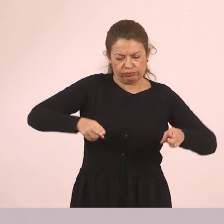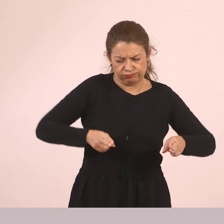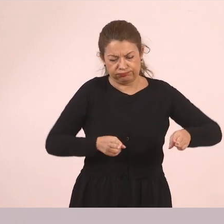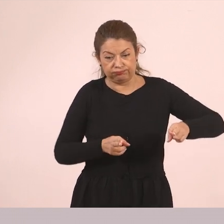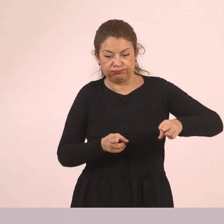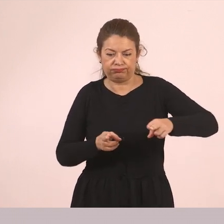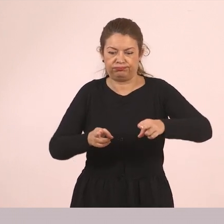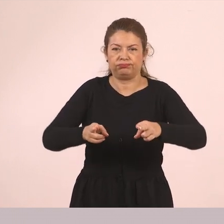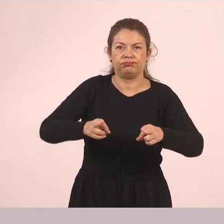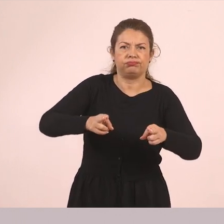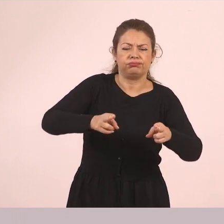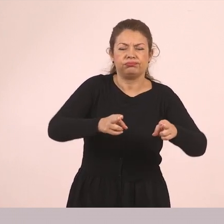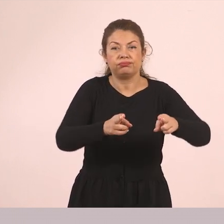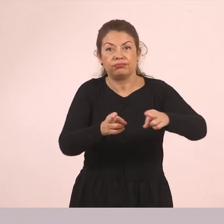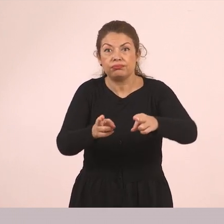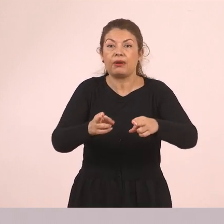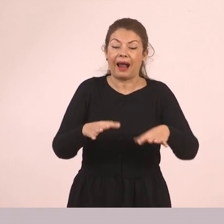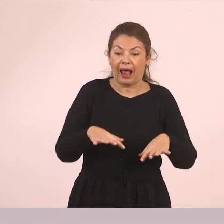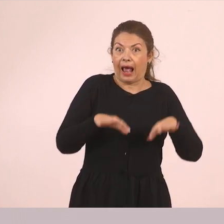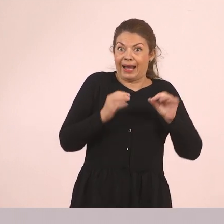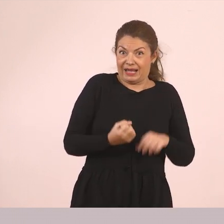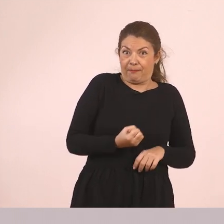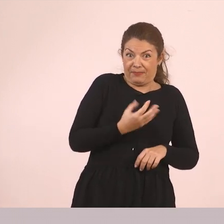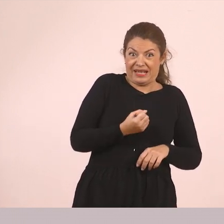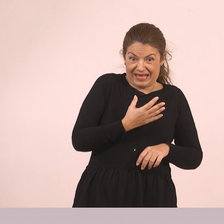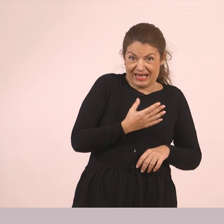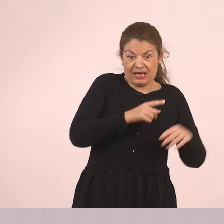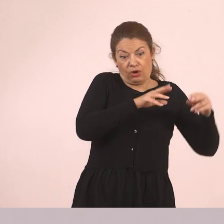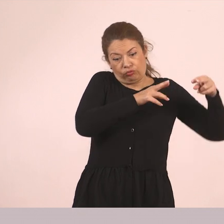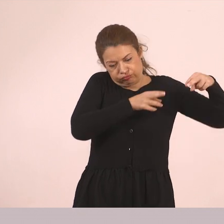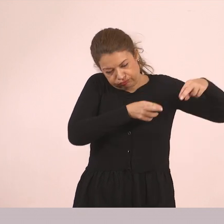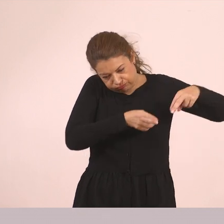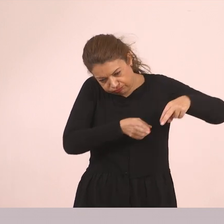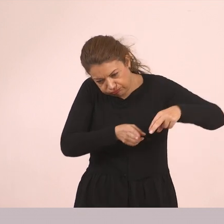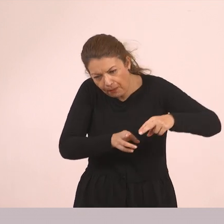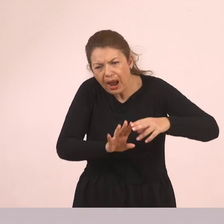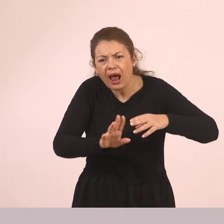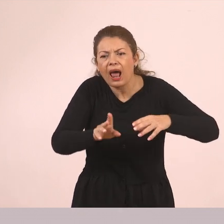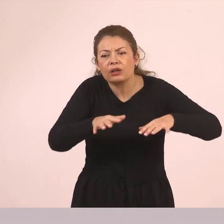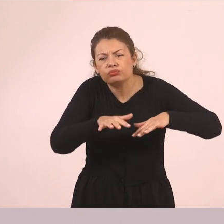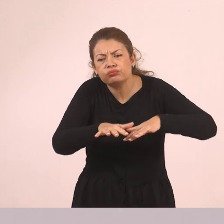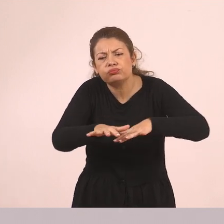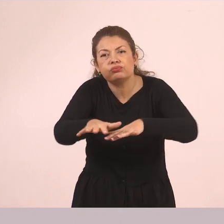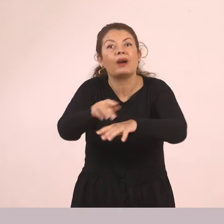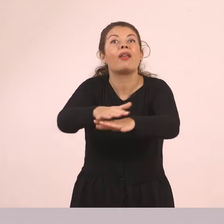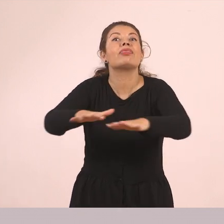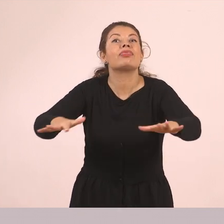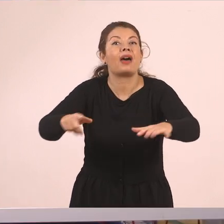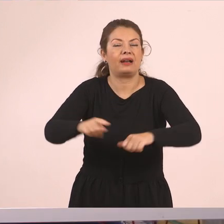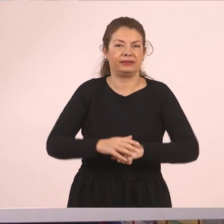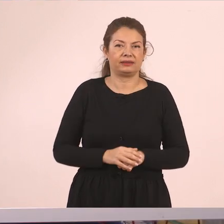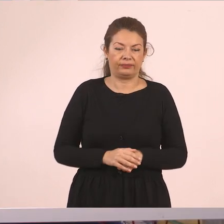μεγαλύτερο μέρος του ποταμού, ξεκινάει από τις πηγές και φτάνει στη θάλασσα. Και στην κυρίως ροή